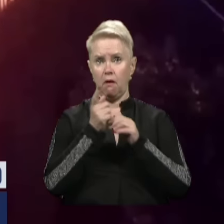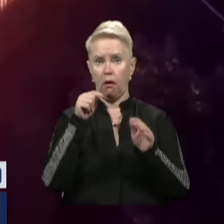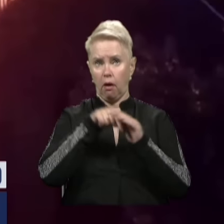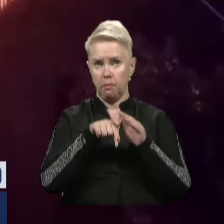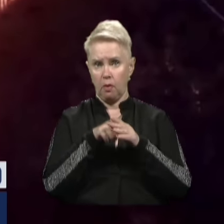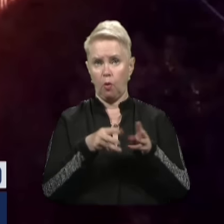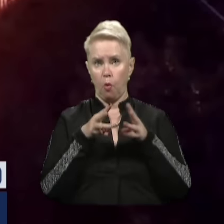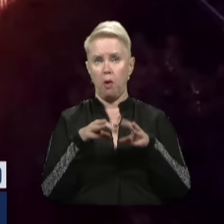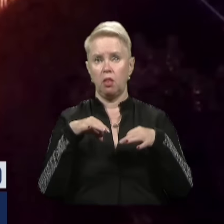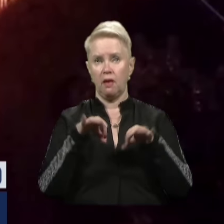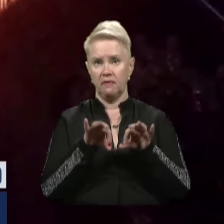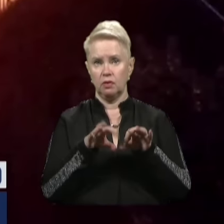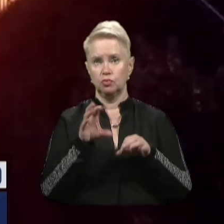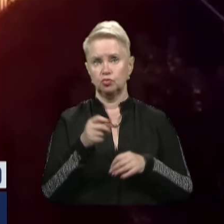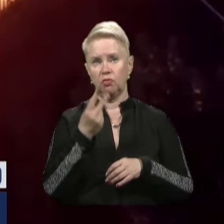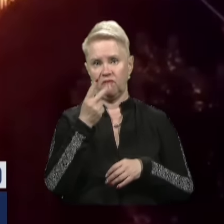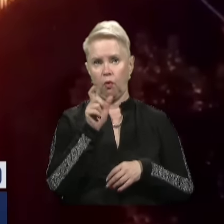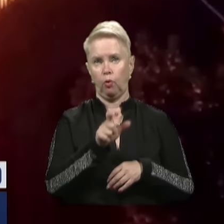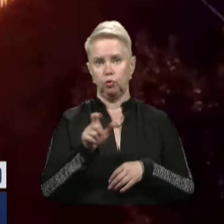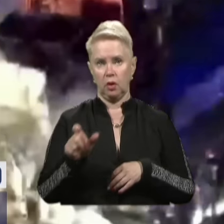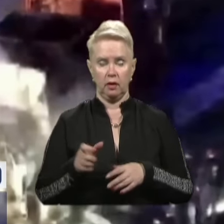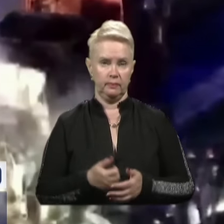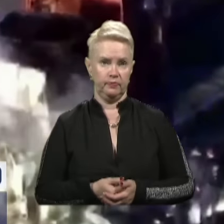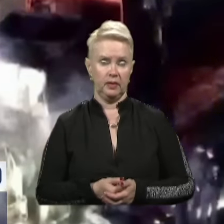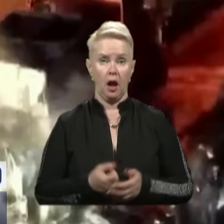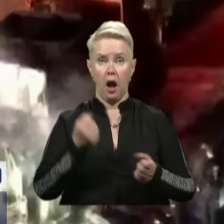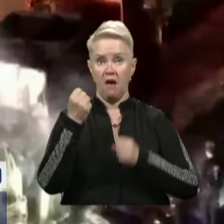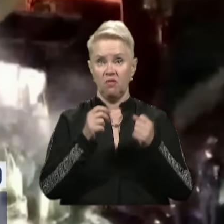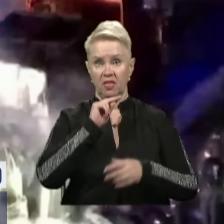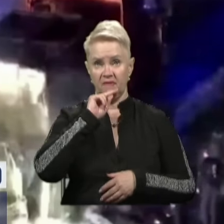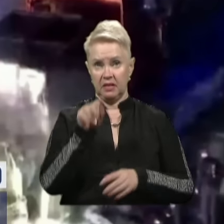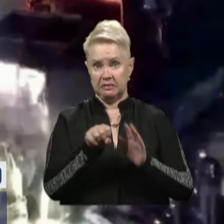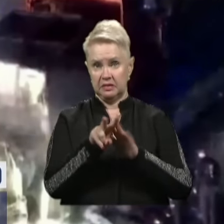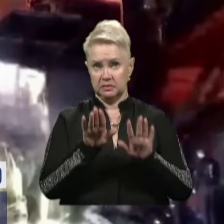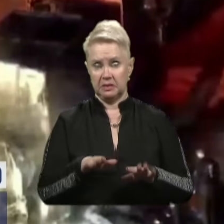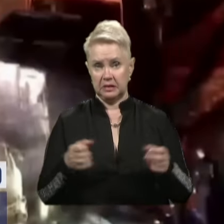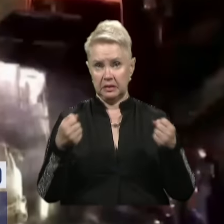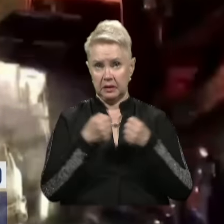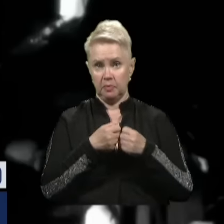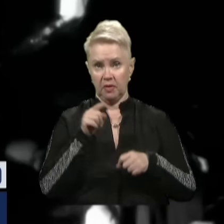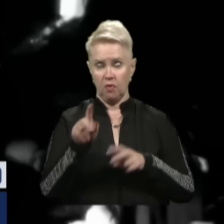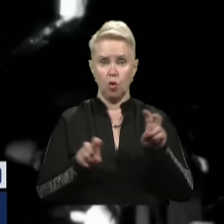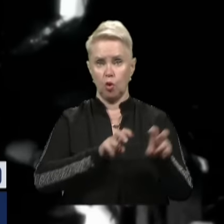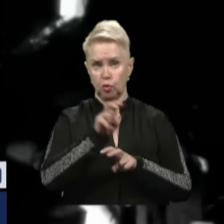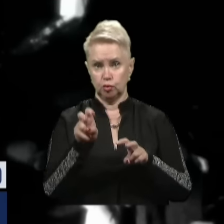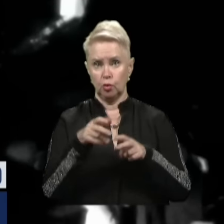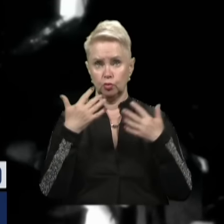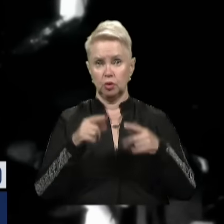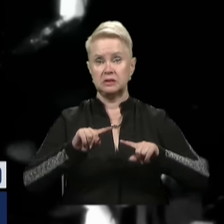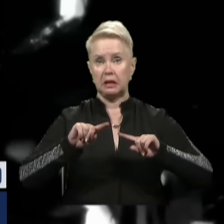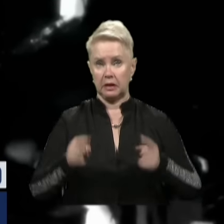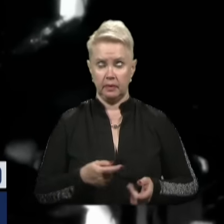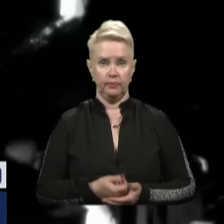кабіні комунальної автівки ще двох людей. А ось водій-винуватець втік з місця ДТП, його розшукали та вже